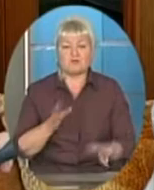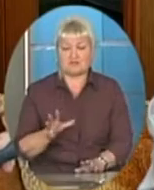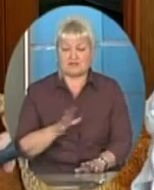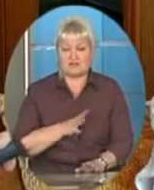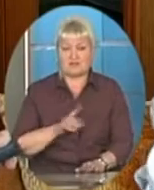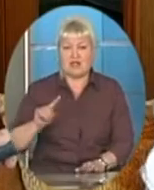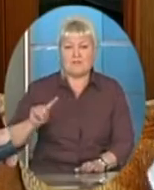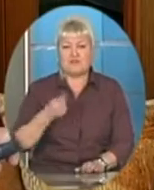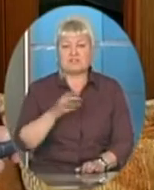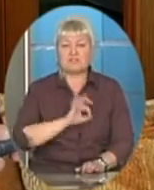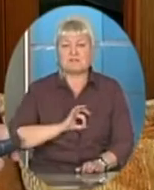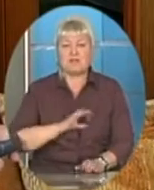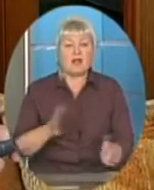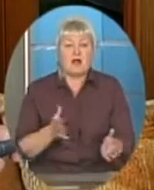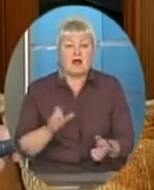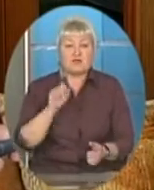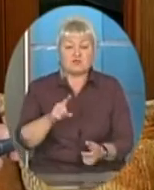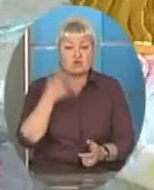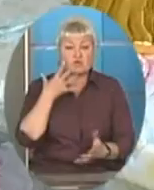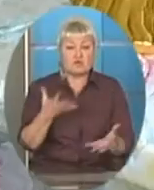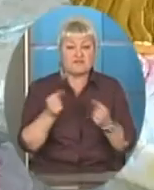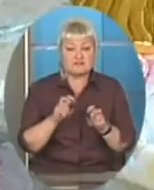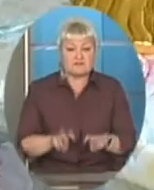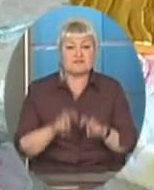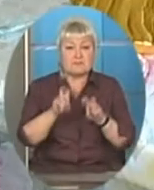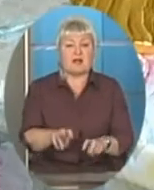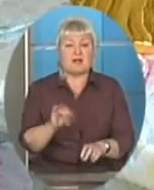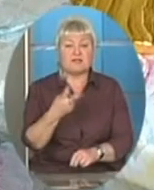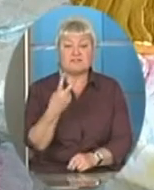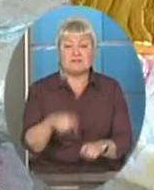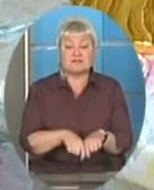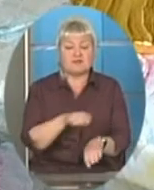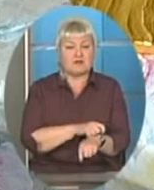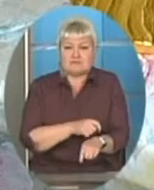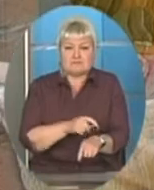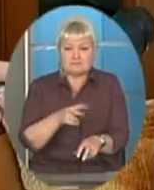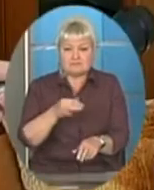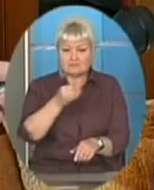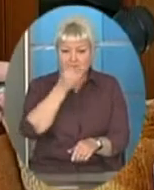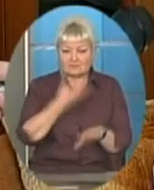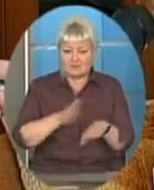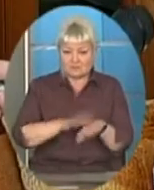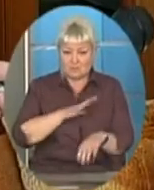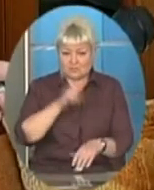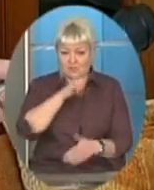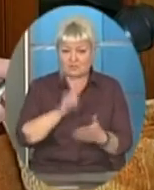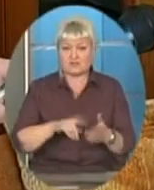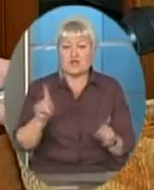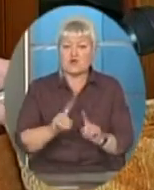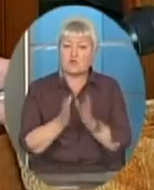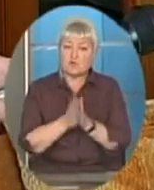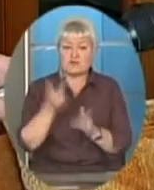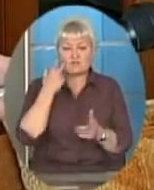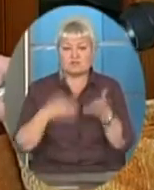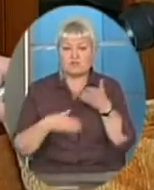Перші медалі, ну а золото, як взяв в стрибках, і 200 метрів, то аж не вірилося. Що попросиш, він завжди допоможе,